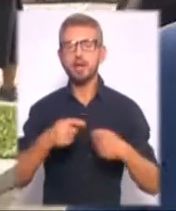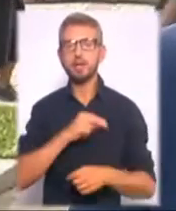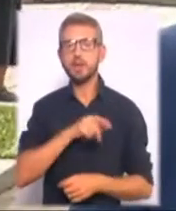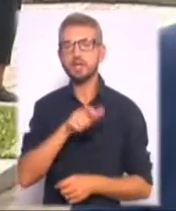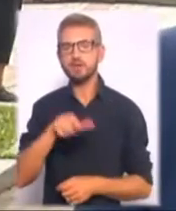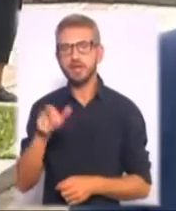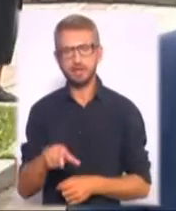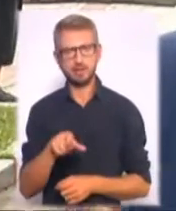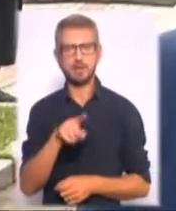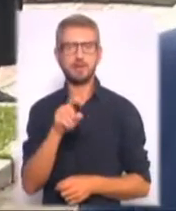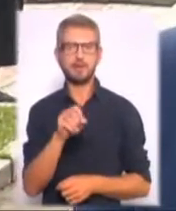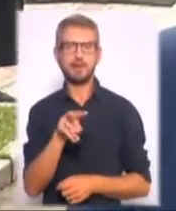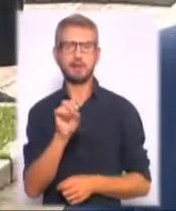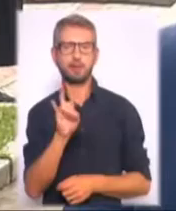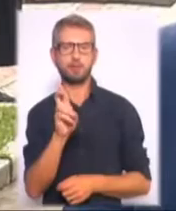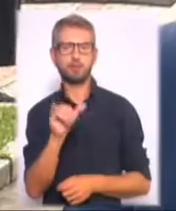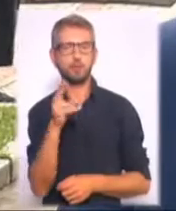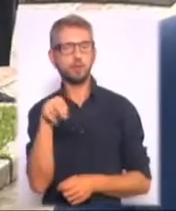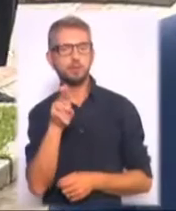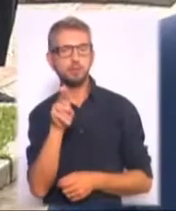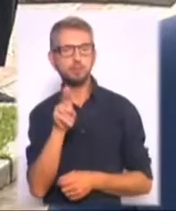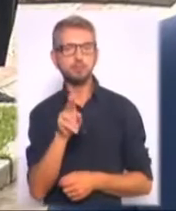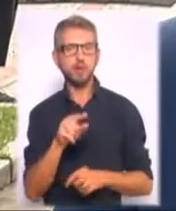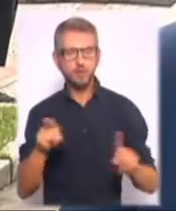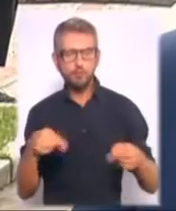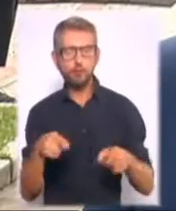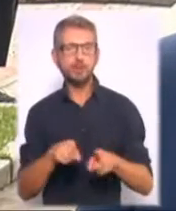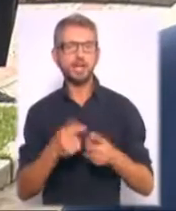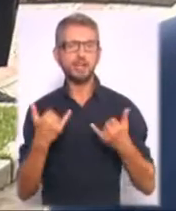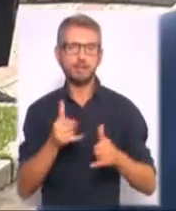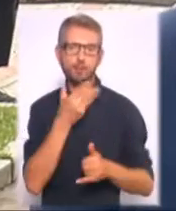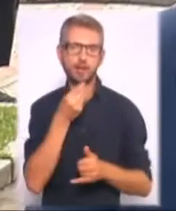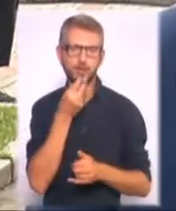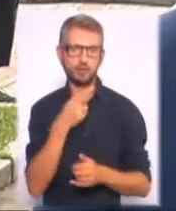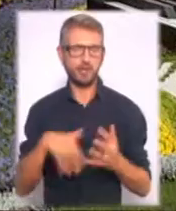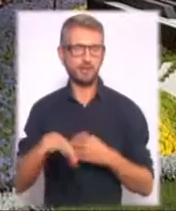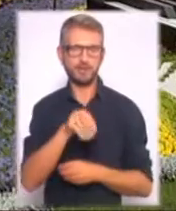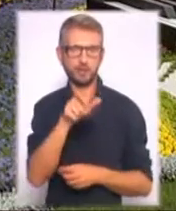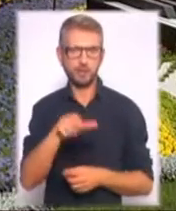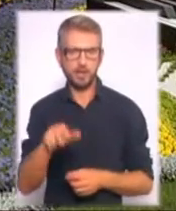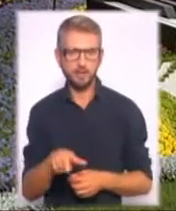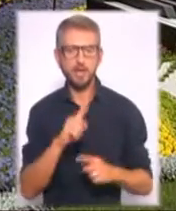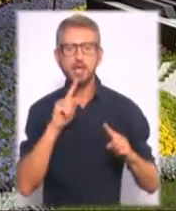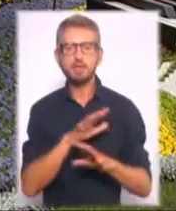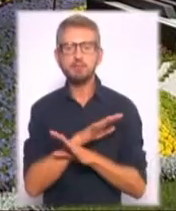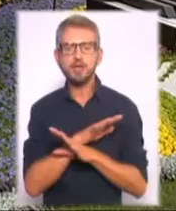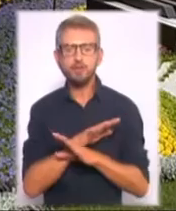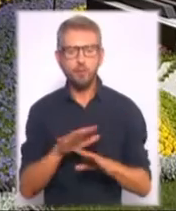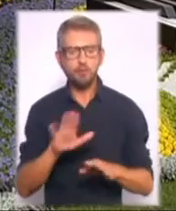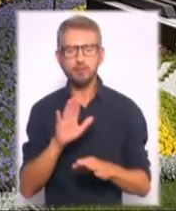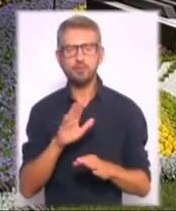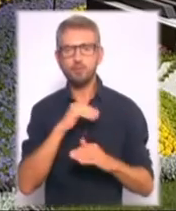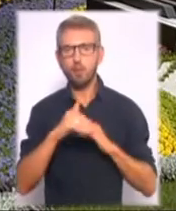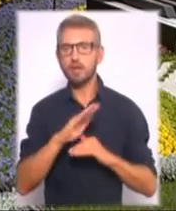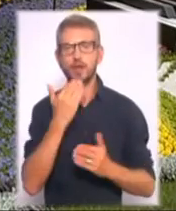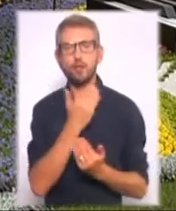Завембуду, створюючи таке диво, таку красу для нас, для кияни, для всіх гостей, які приїжджають. Та співочена – останній гавань усієї